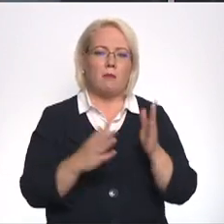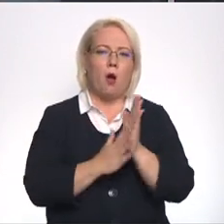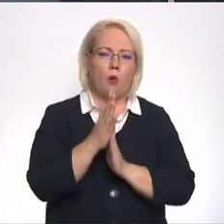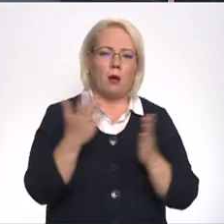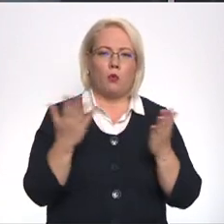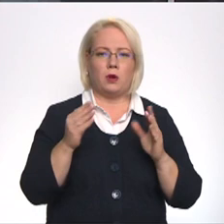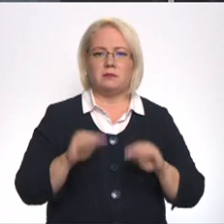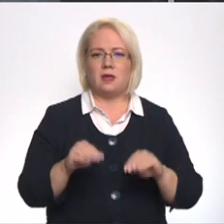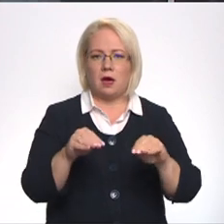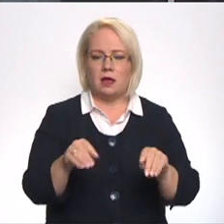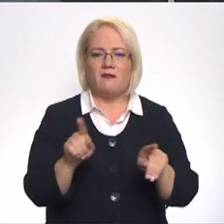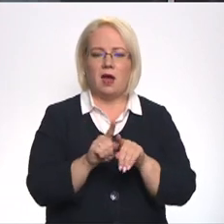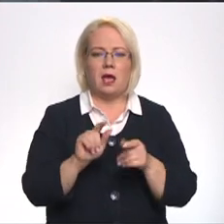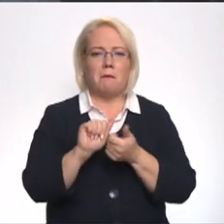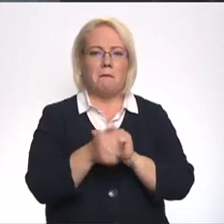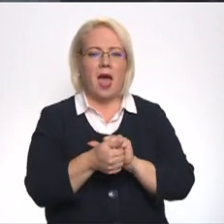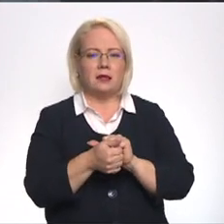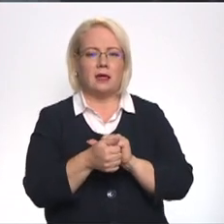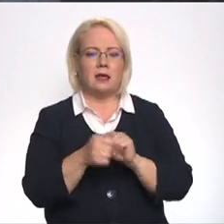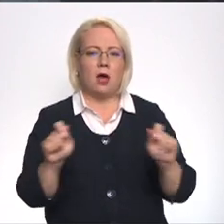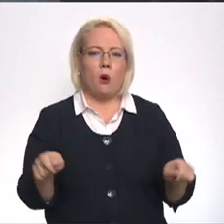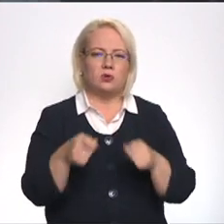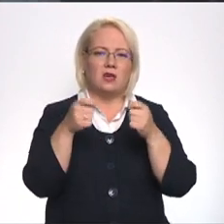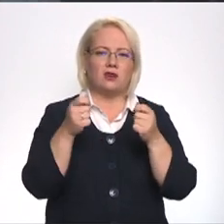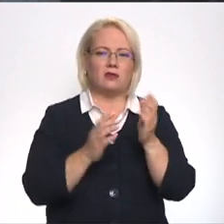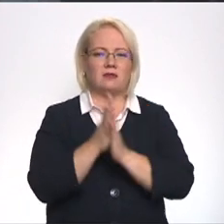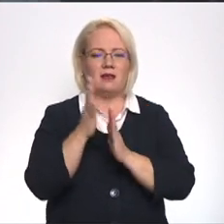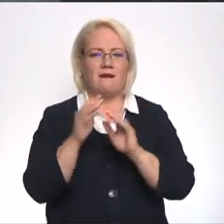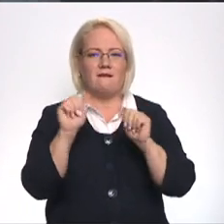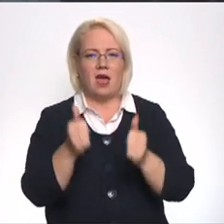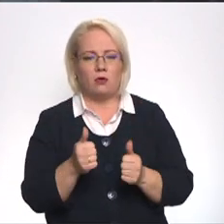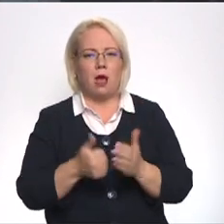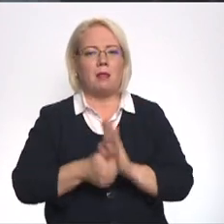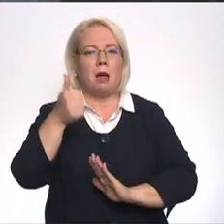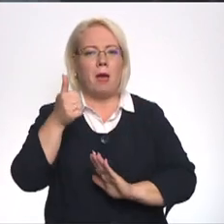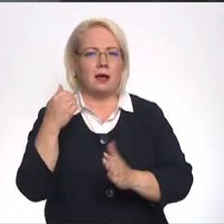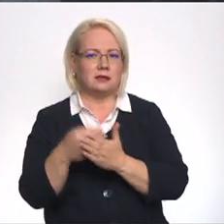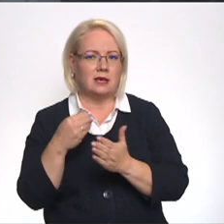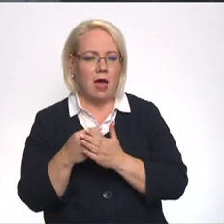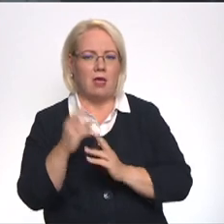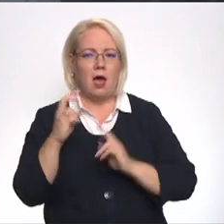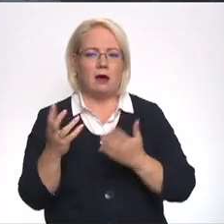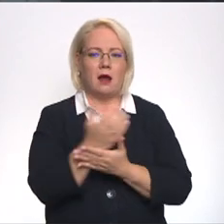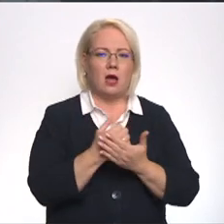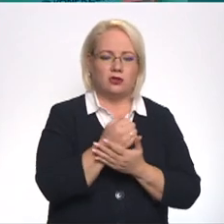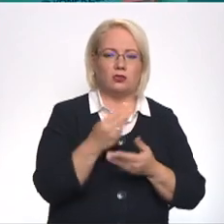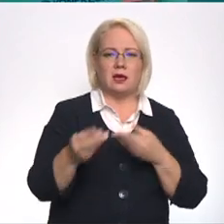vai arī mainīt kultūra aug veidus, kas būtu labāki gan cēnas, gan rāžas, gan izmaksu ziņā.